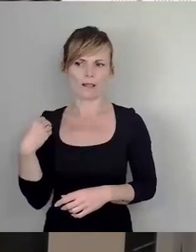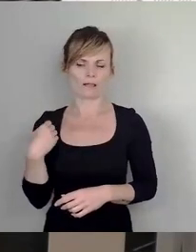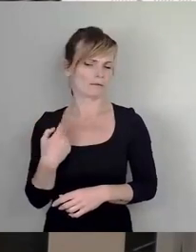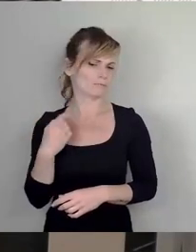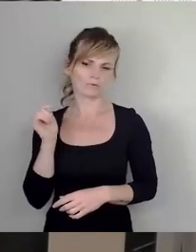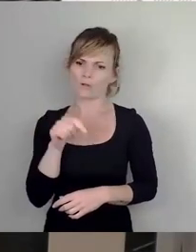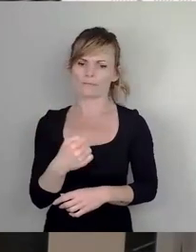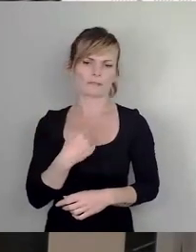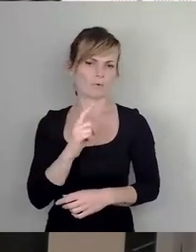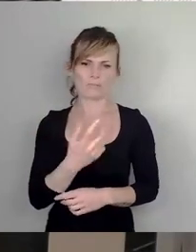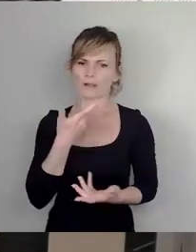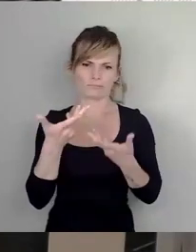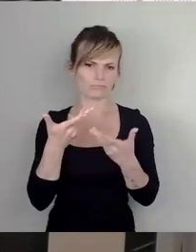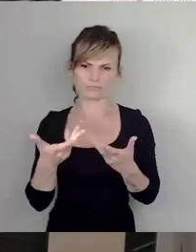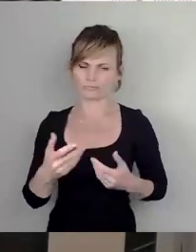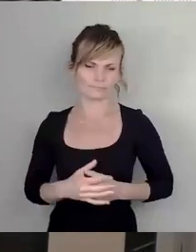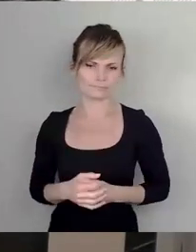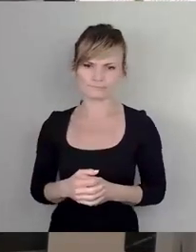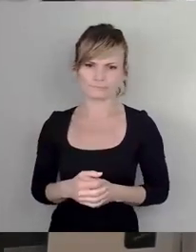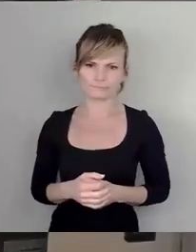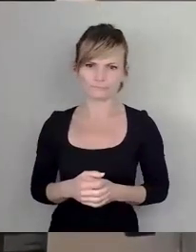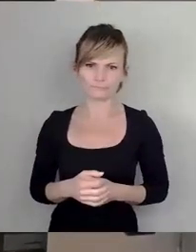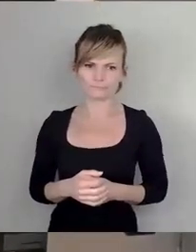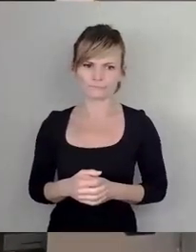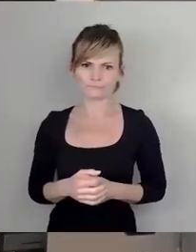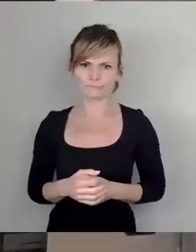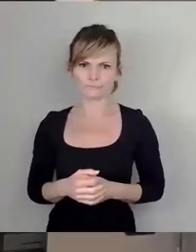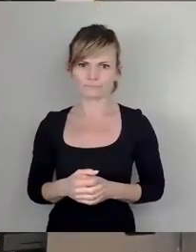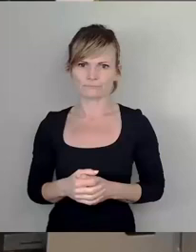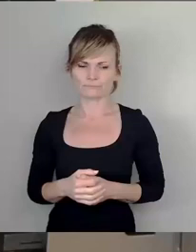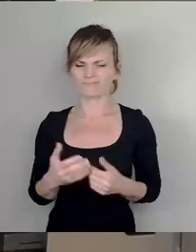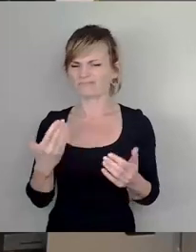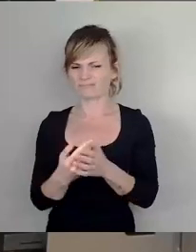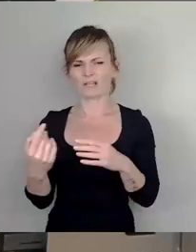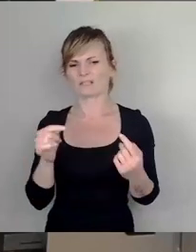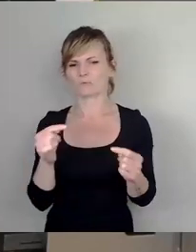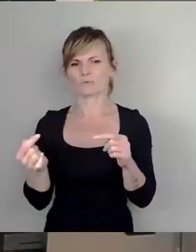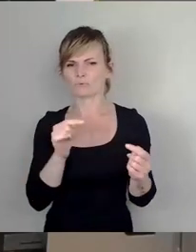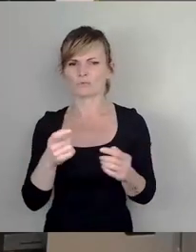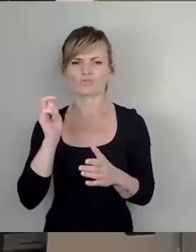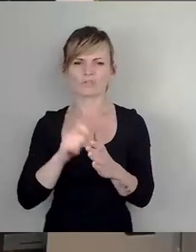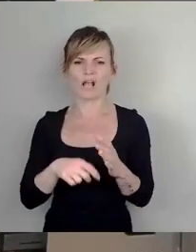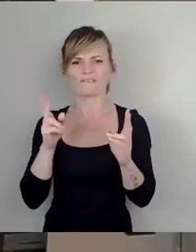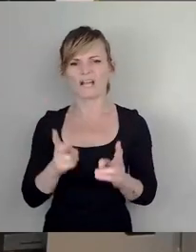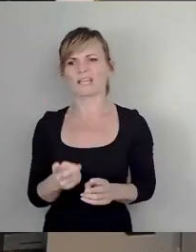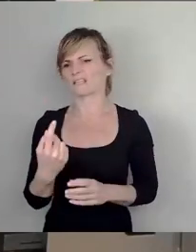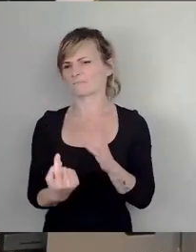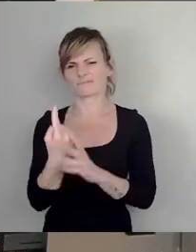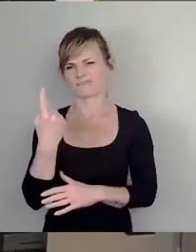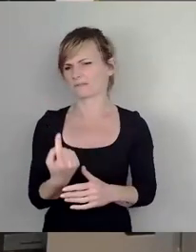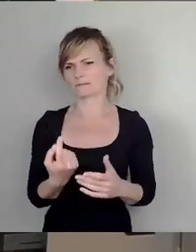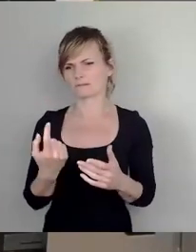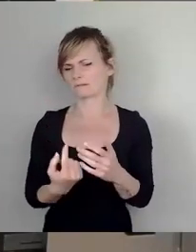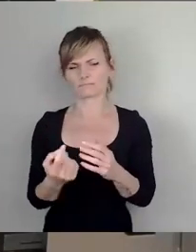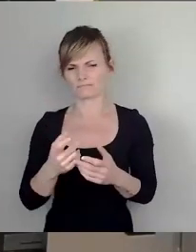Diskussion, die jetzt hier ins Rechts dogmatische reingeht, über das Strafrecht, das sehr merkwürdig. Also zunächst mal,